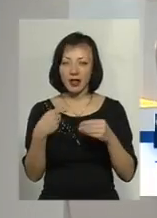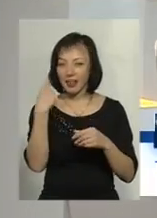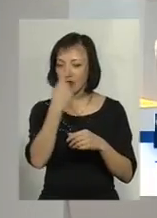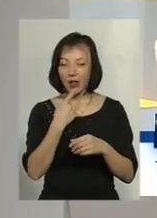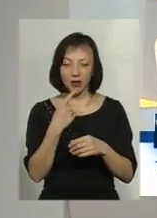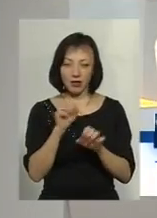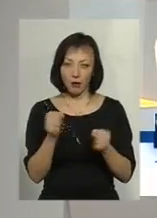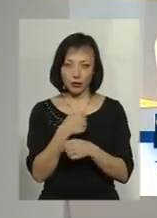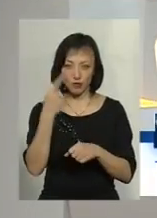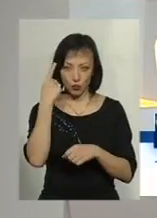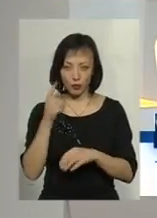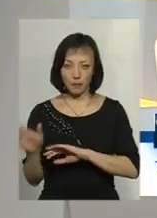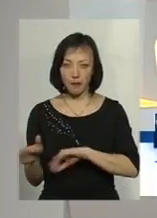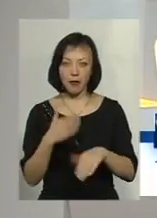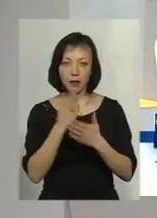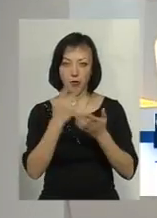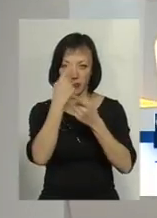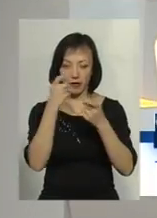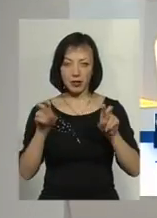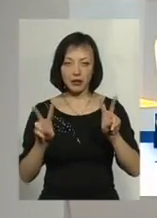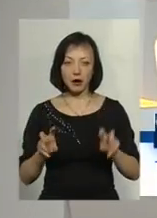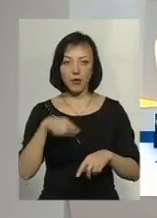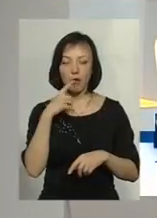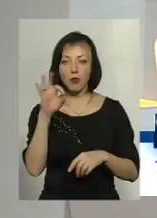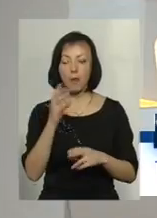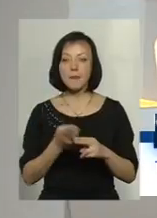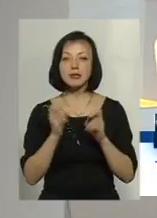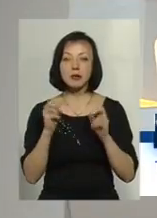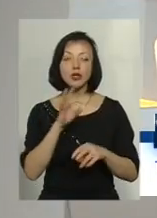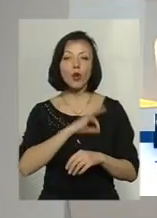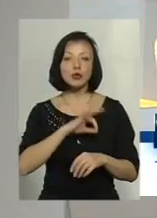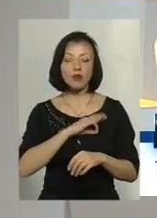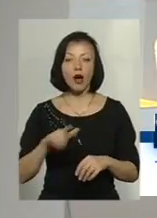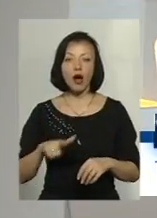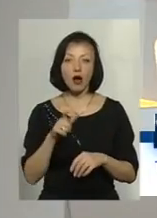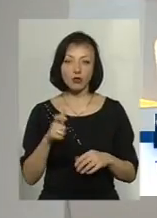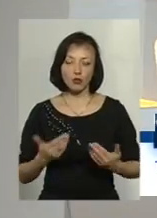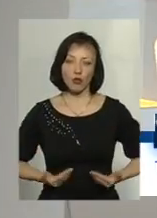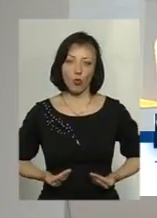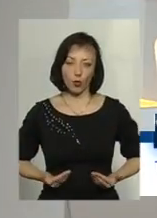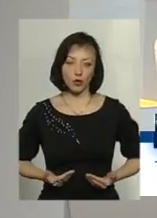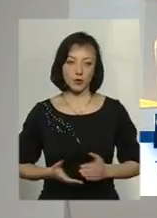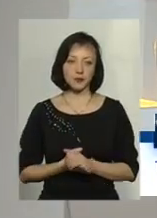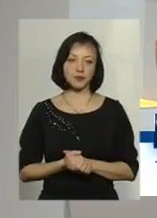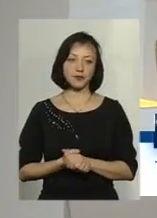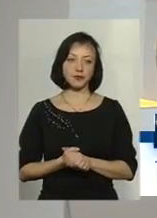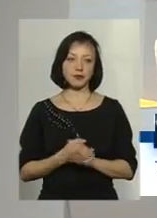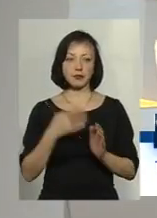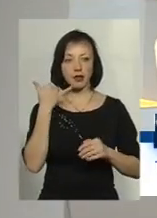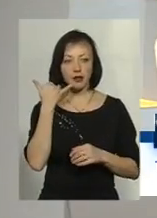сьогодні в прямому ефірі тема, і нині ми говоримо про безпечне користування газом у побуті. 61